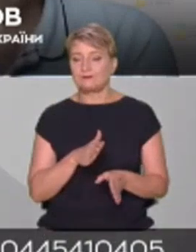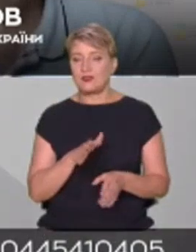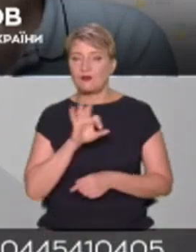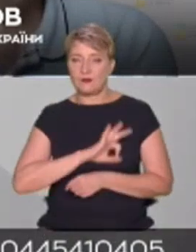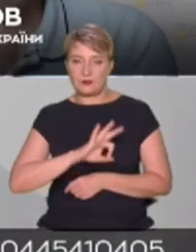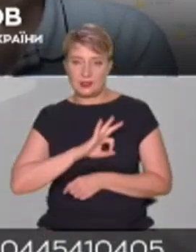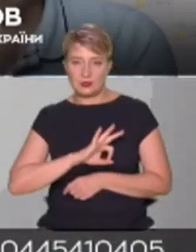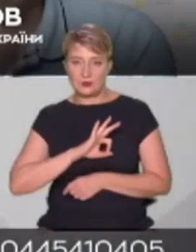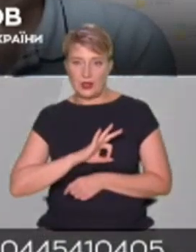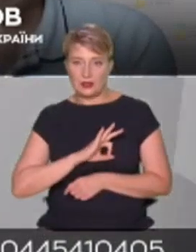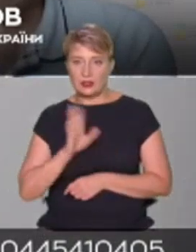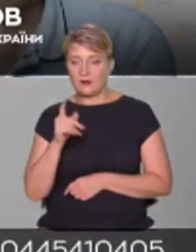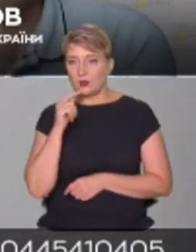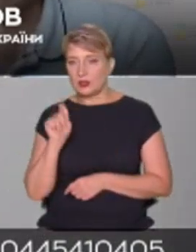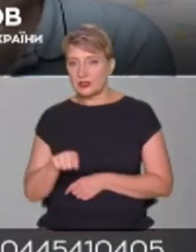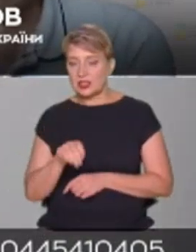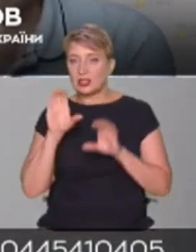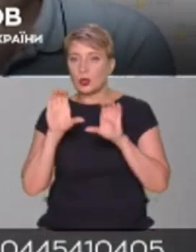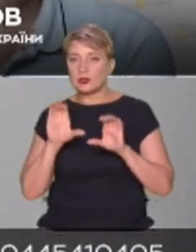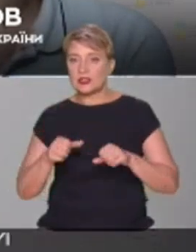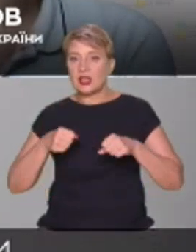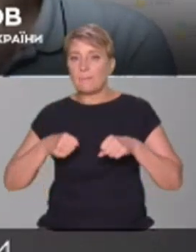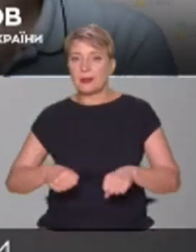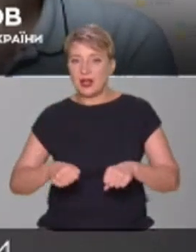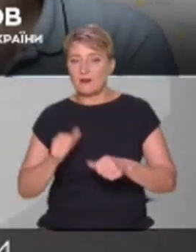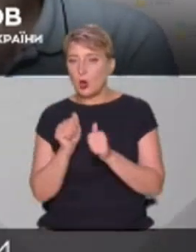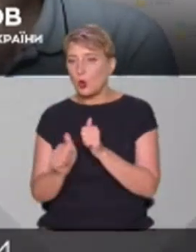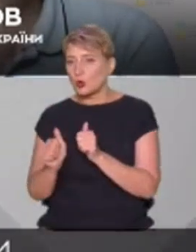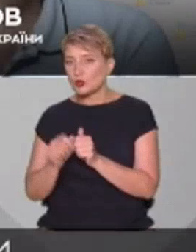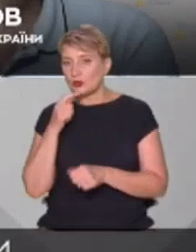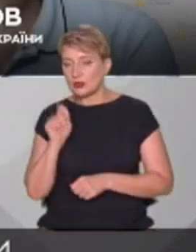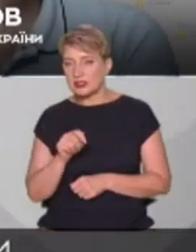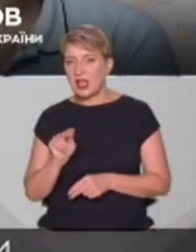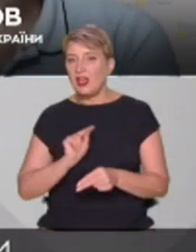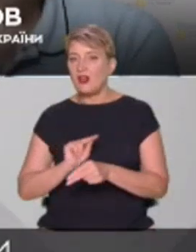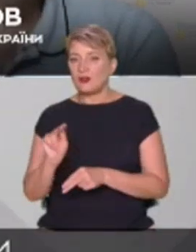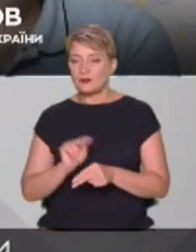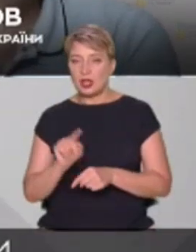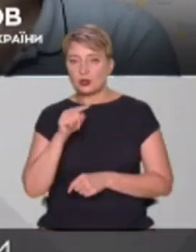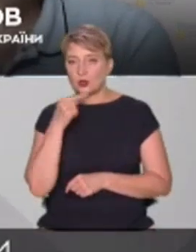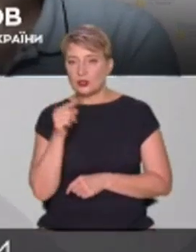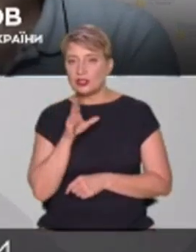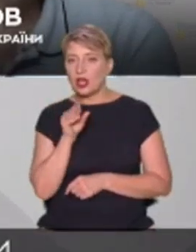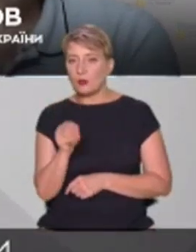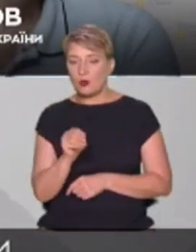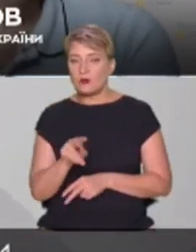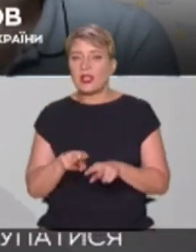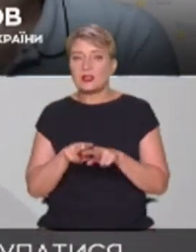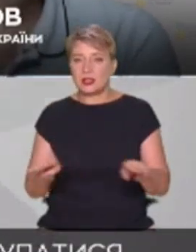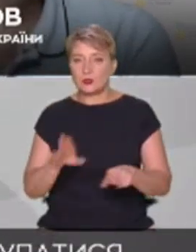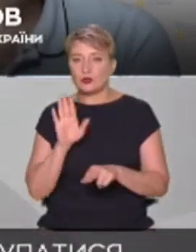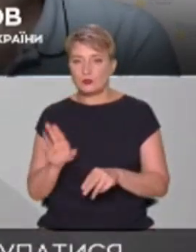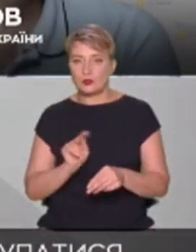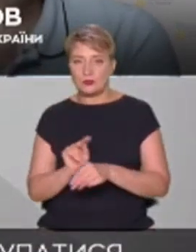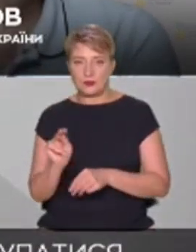конституційне право кожного громадянина говорити. Вивчати російську мову також будуть у закладах освіти, у різних